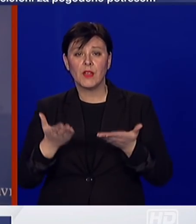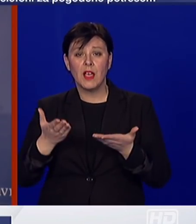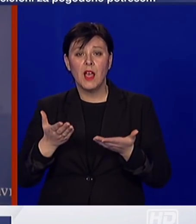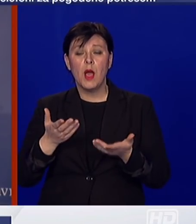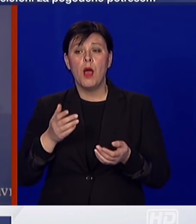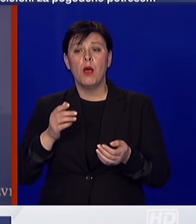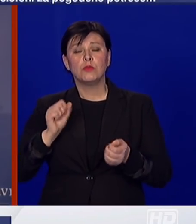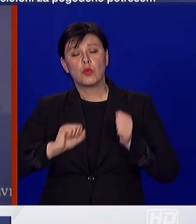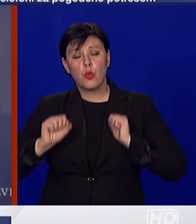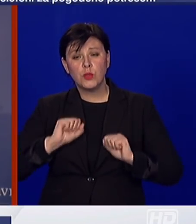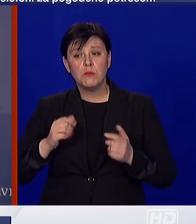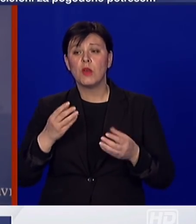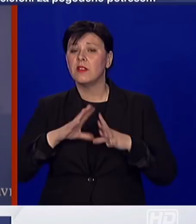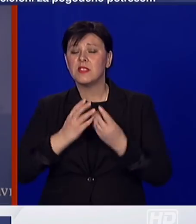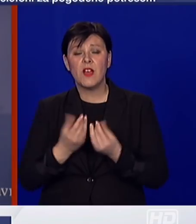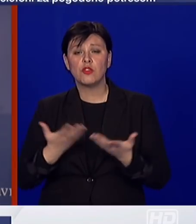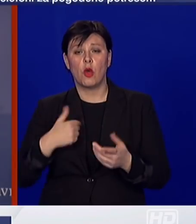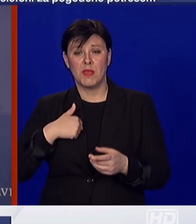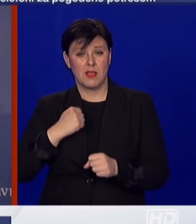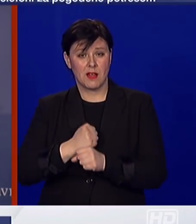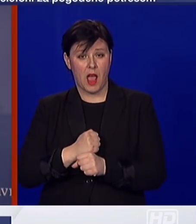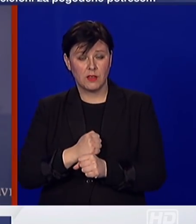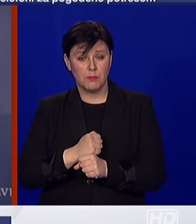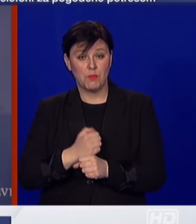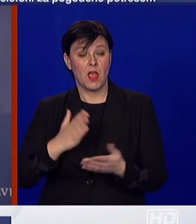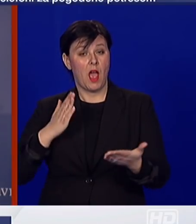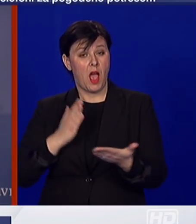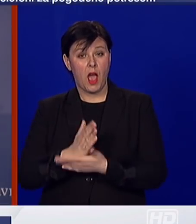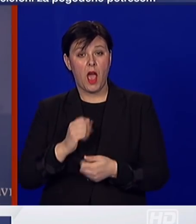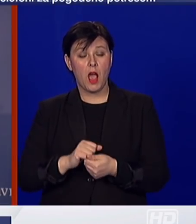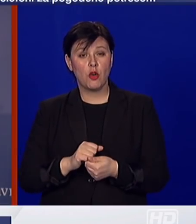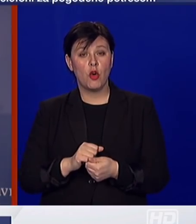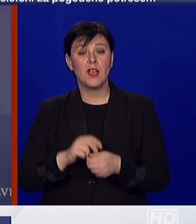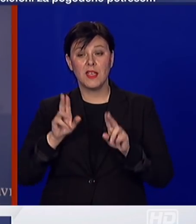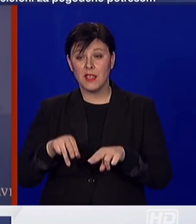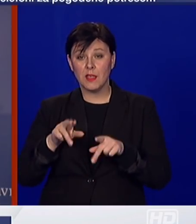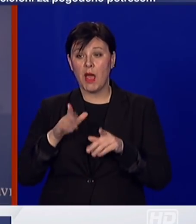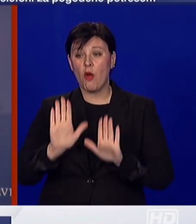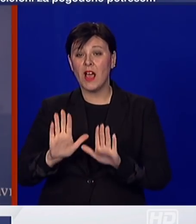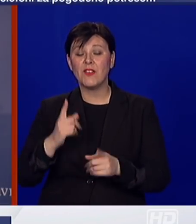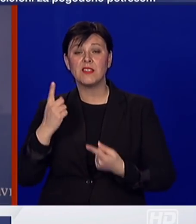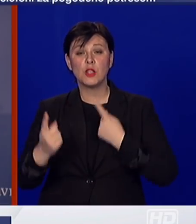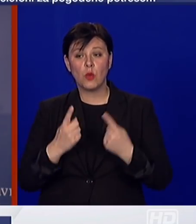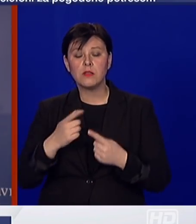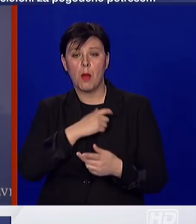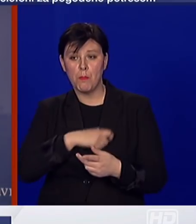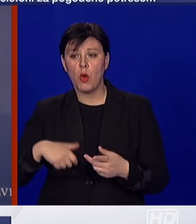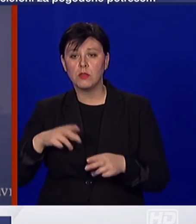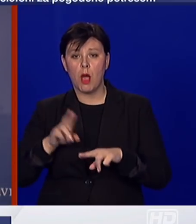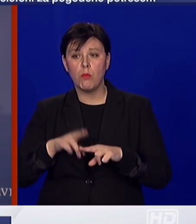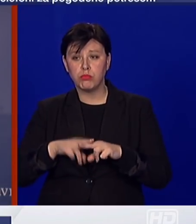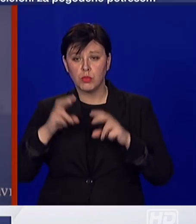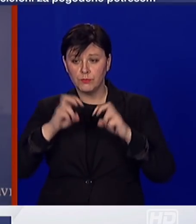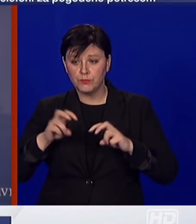propis. Ukoliko ima ovakvih slučajeva, policija će to istražiti.